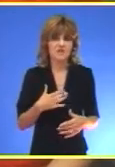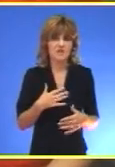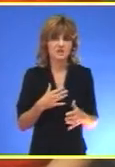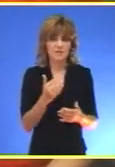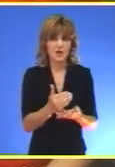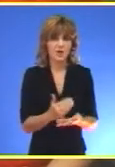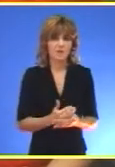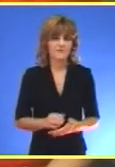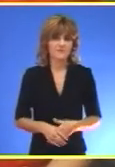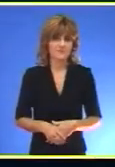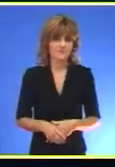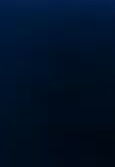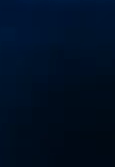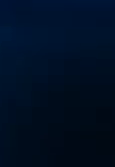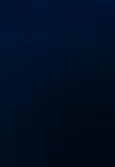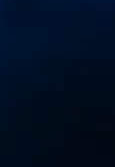program